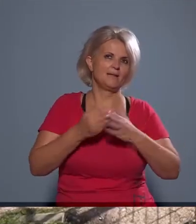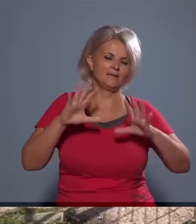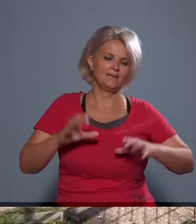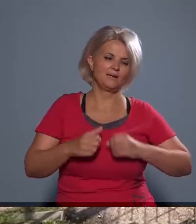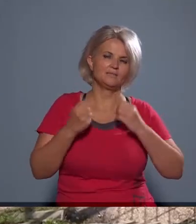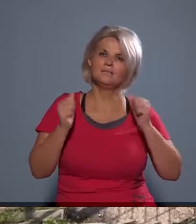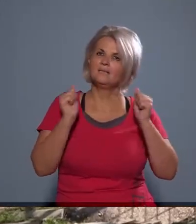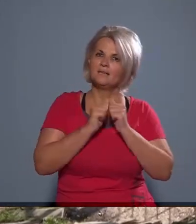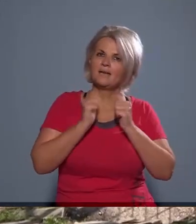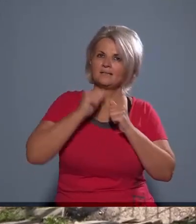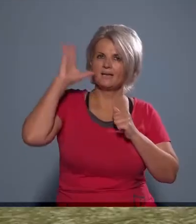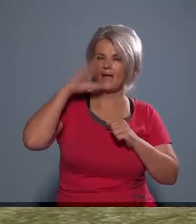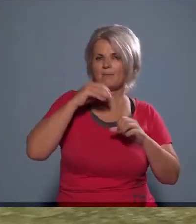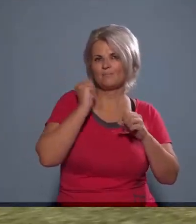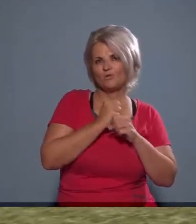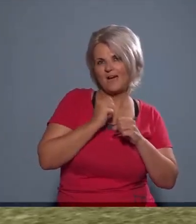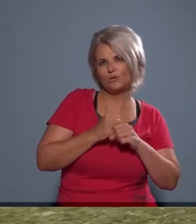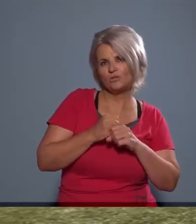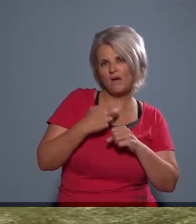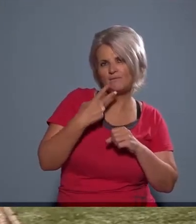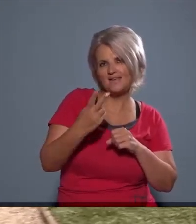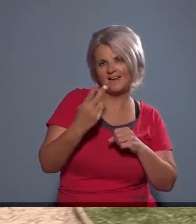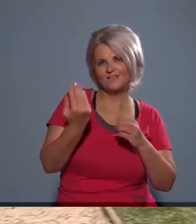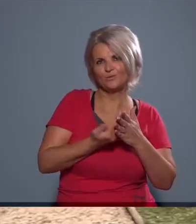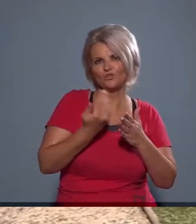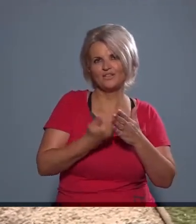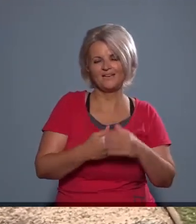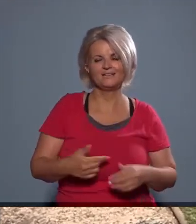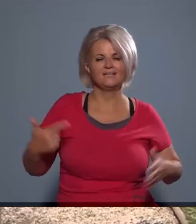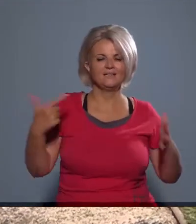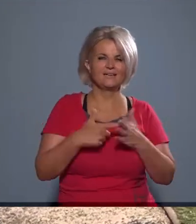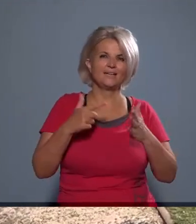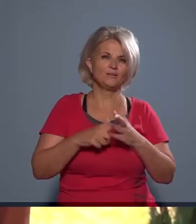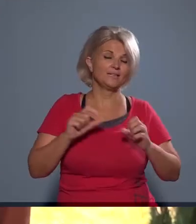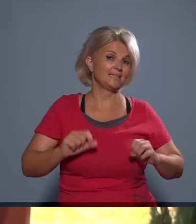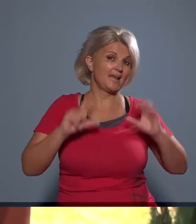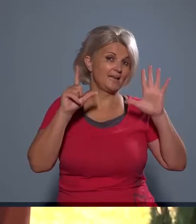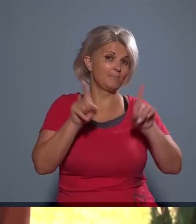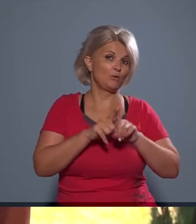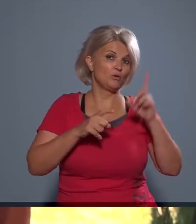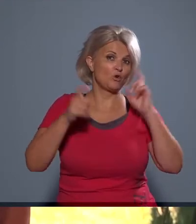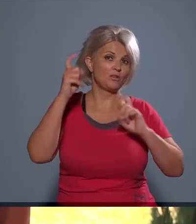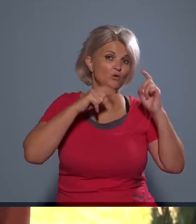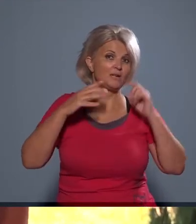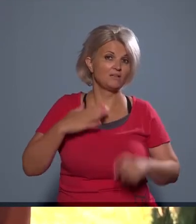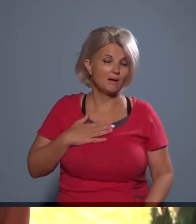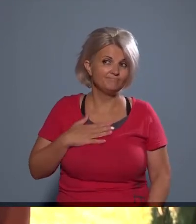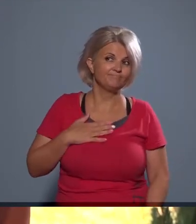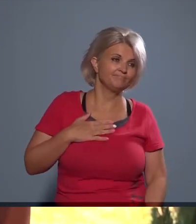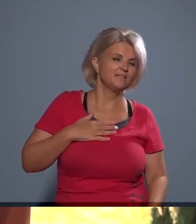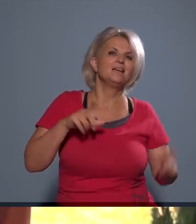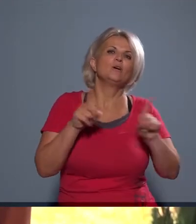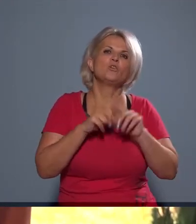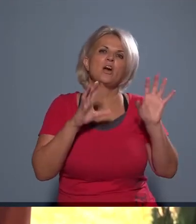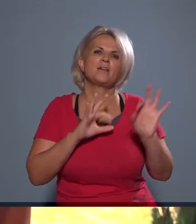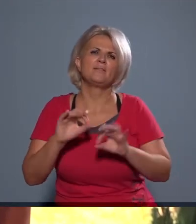hagyomány lett, melynek létrehozásához rengeteg ember munkájára és odafigyelésére van szükség. 2017-ben úgy gondoltam,